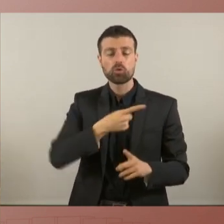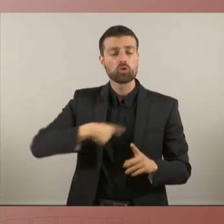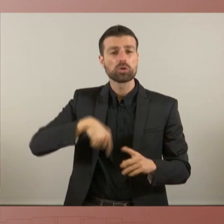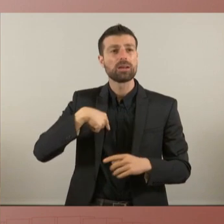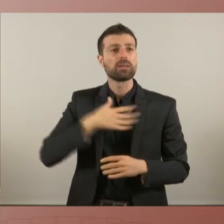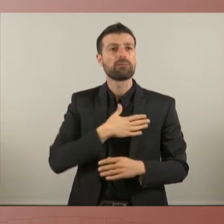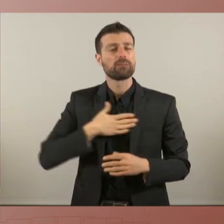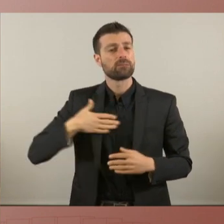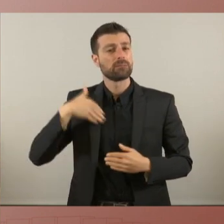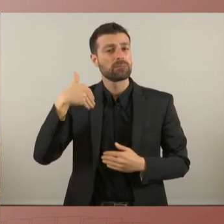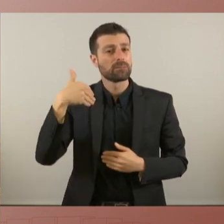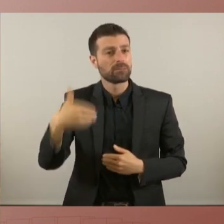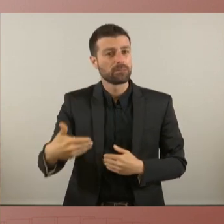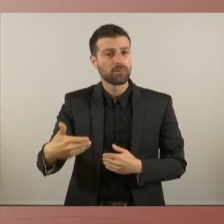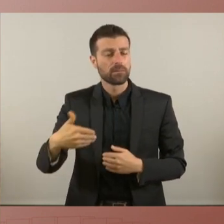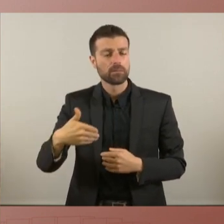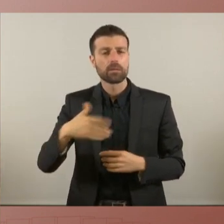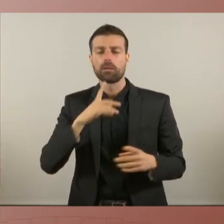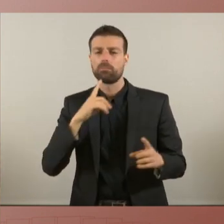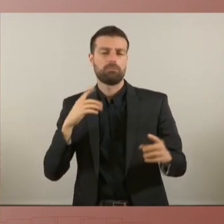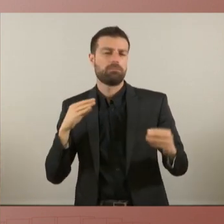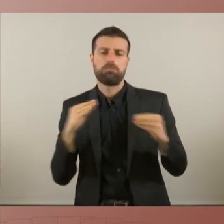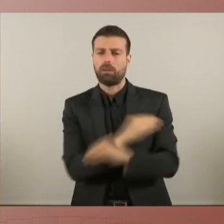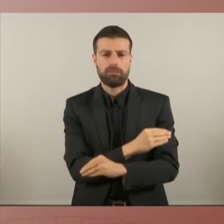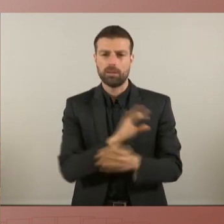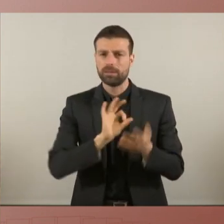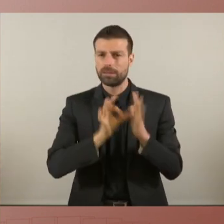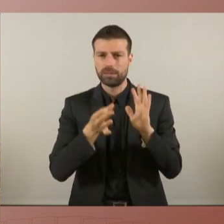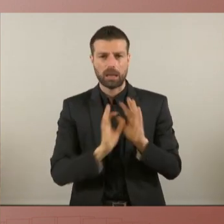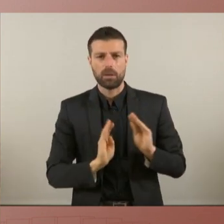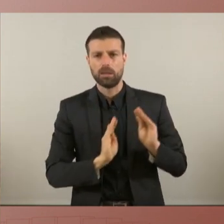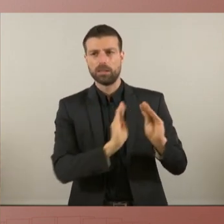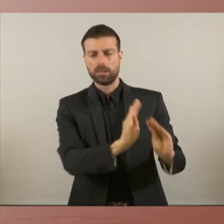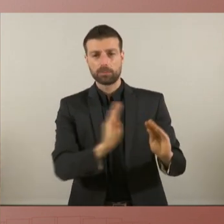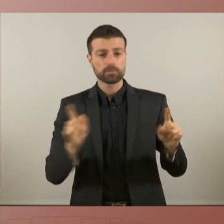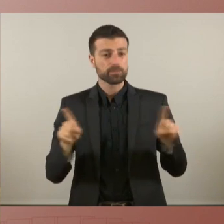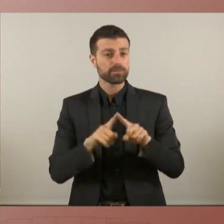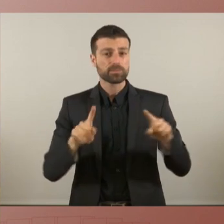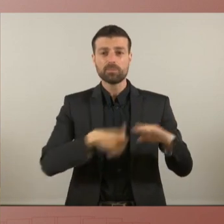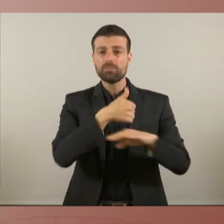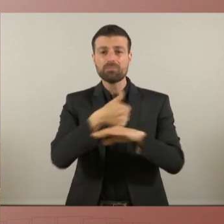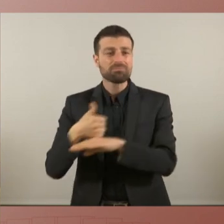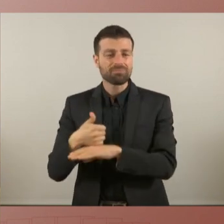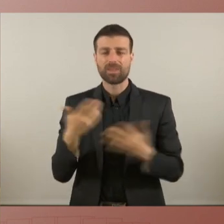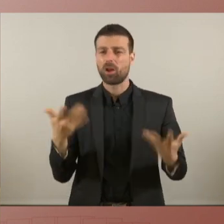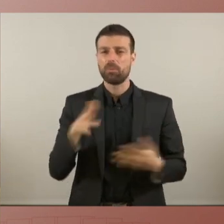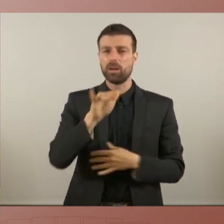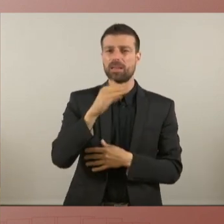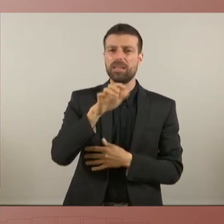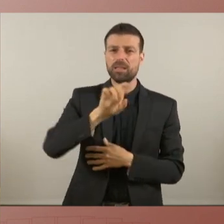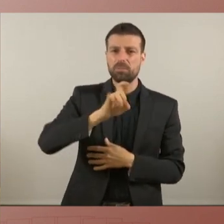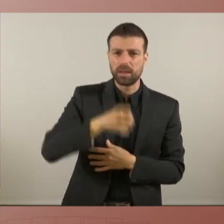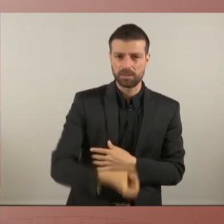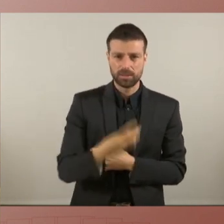directament amb aquest sistema del règim del 78 conformat per unes èlits econòmiques com l'IBEX 35 la monarquia